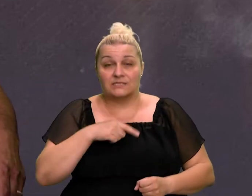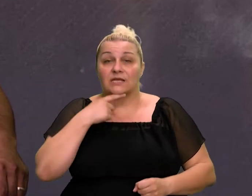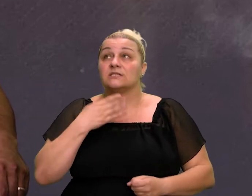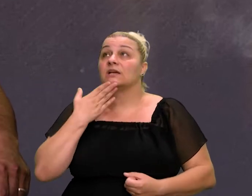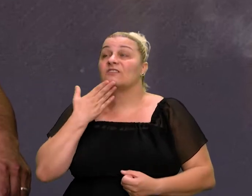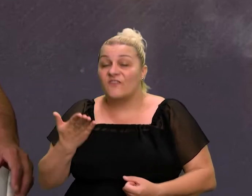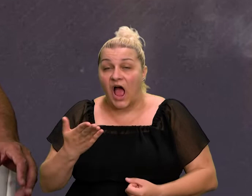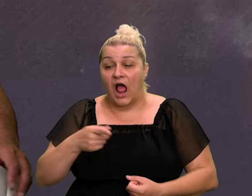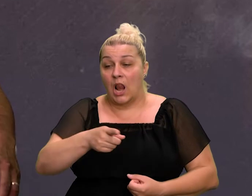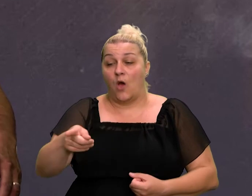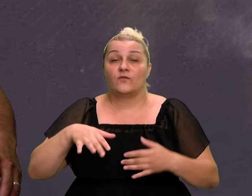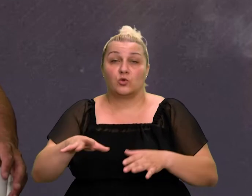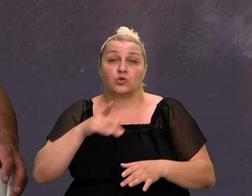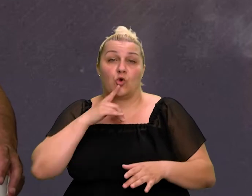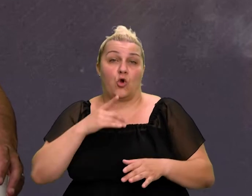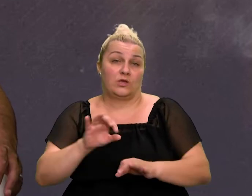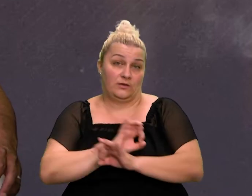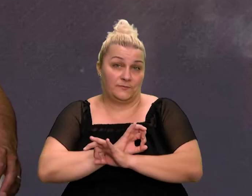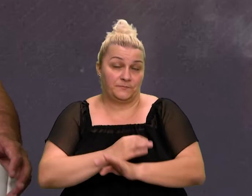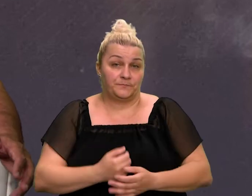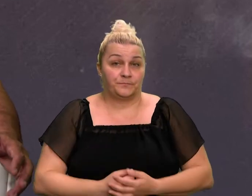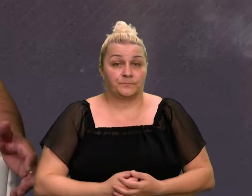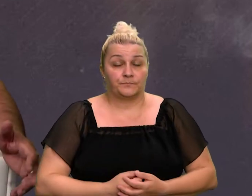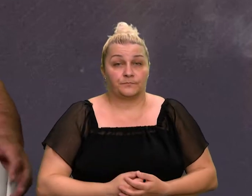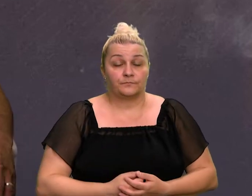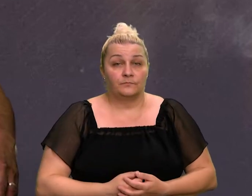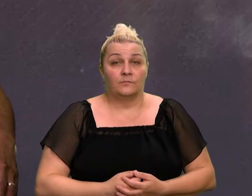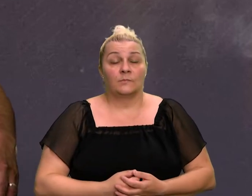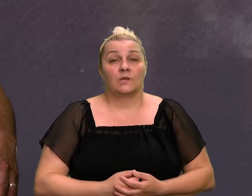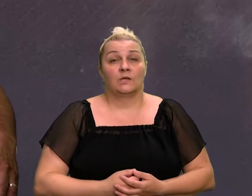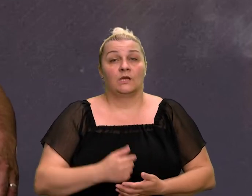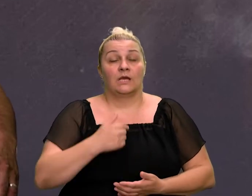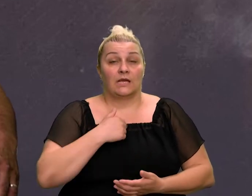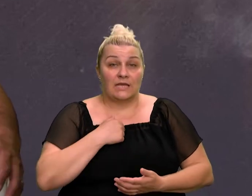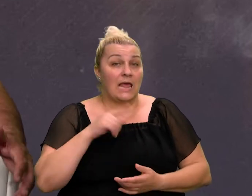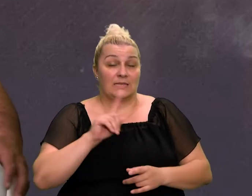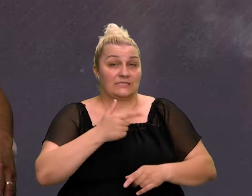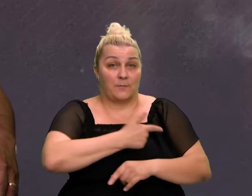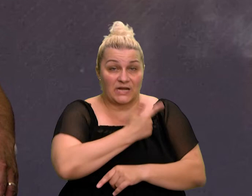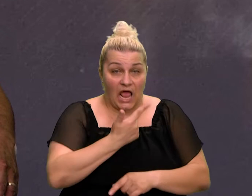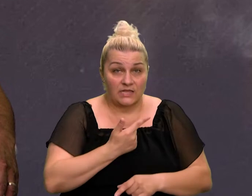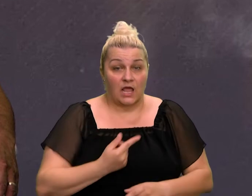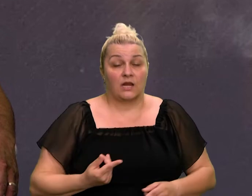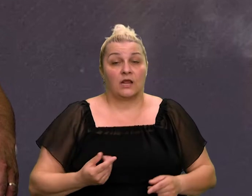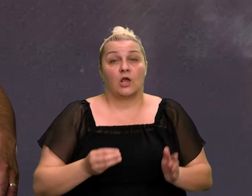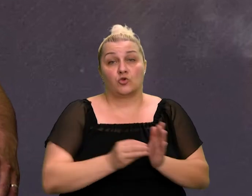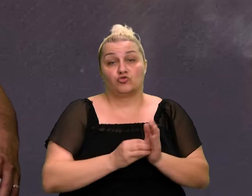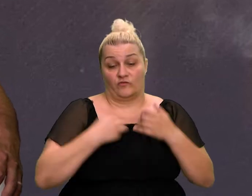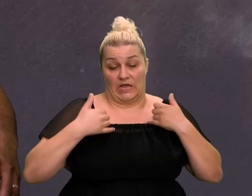su oni dali sve. Mi smo dali svoj dio, ja osobno nisam ranjen, dan danas sam radim,